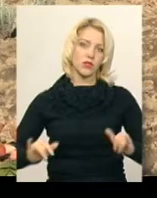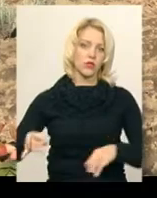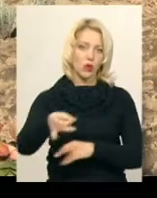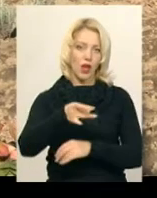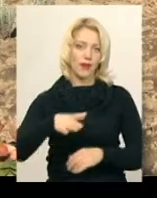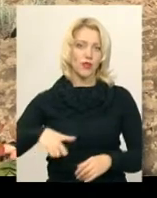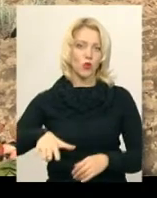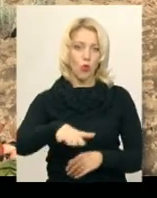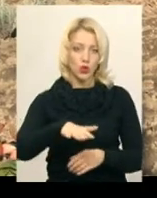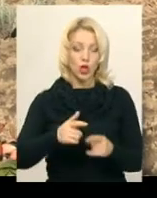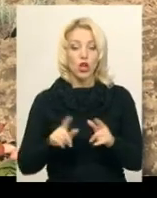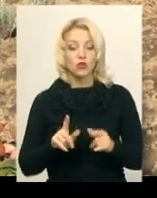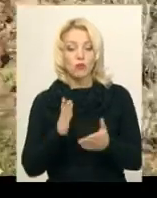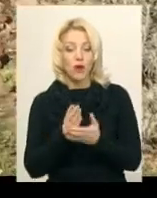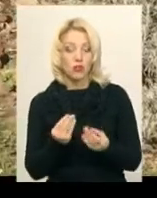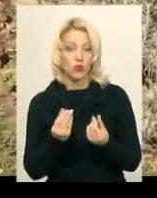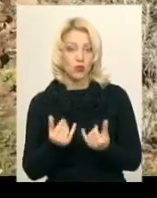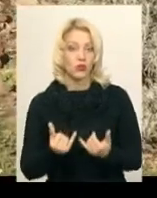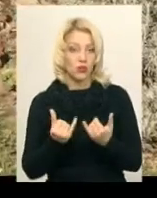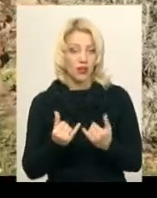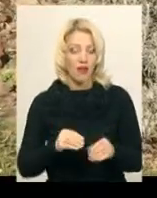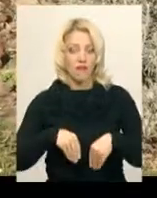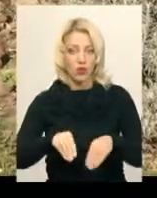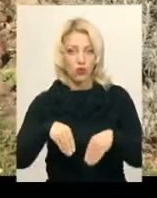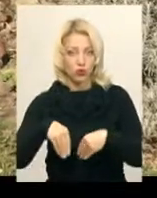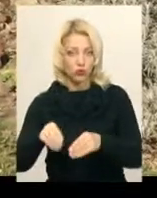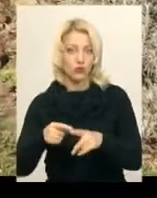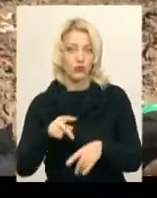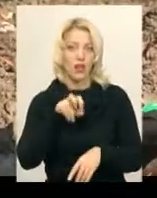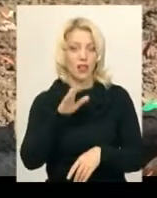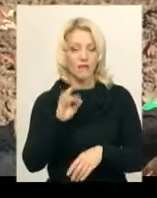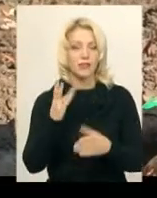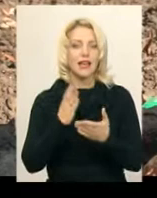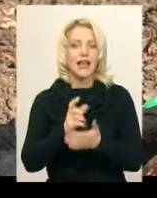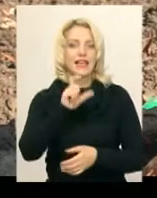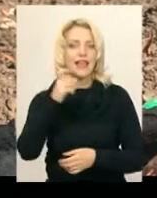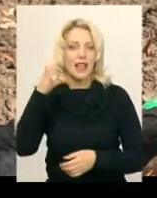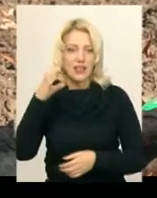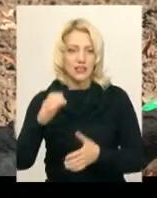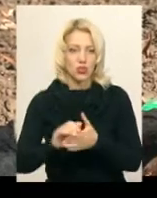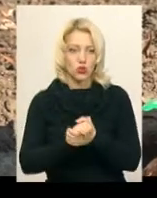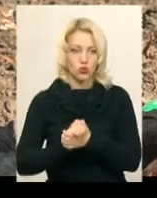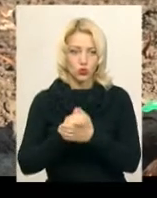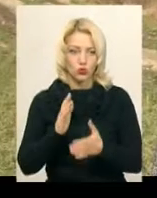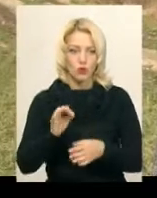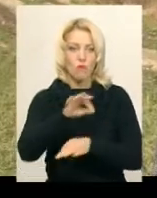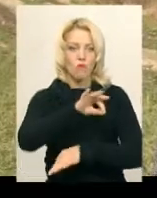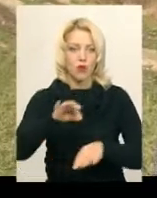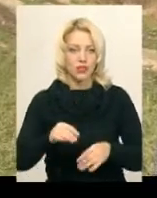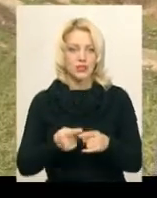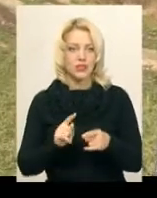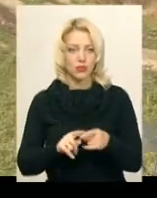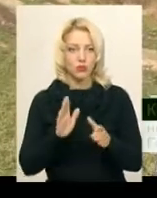Щоб мати гроші на створення лавандового краю, проєкт готують на розгляд Європейського Союзу та планують закласти гроші в місцевому бюджеті. Це